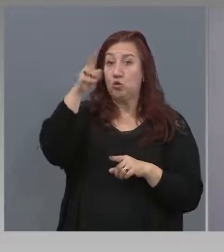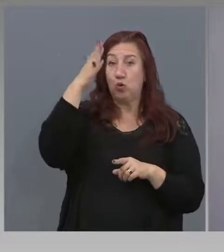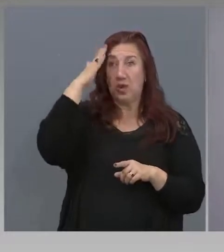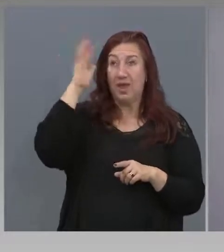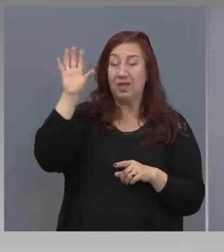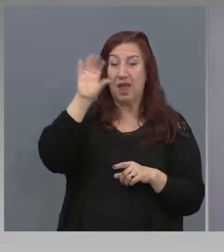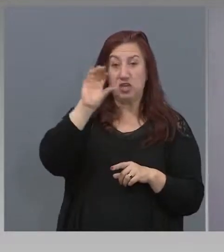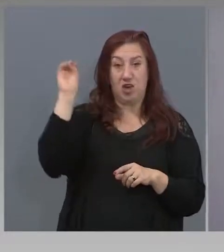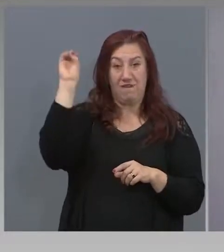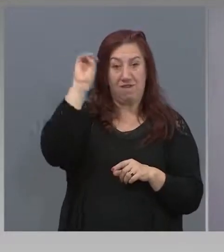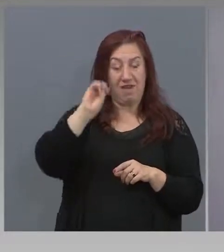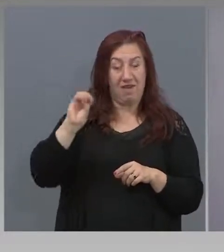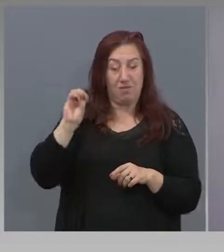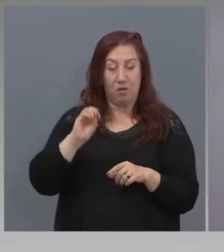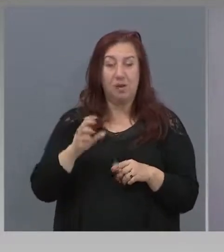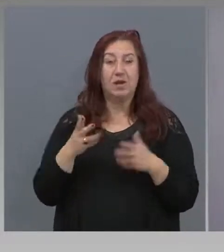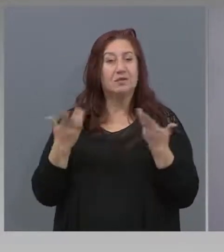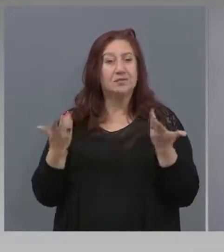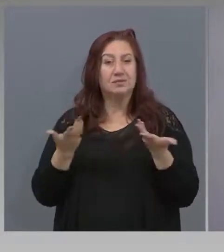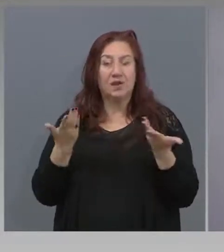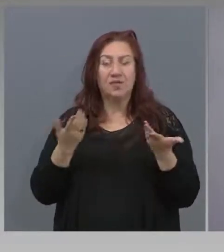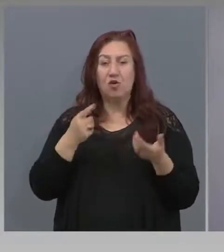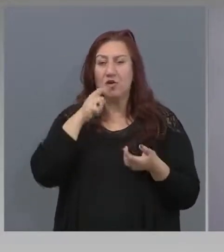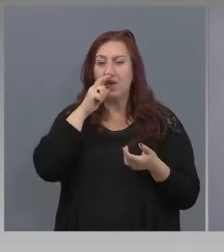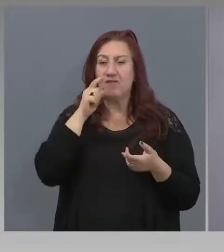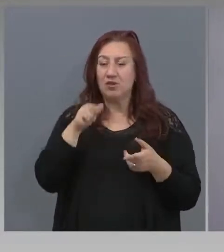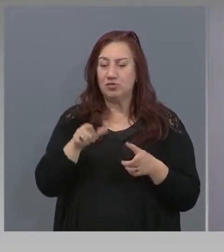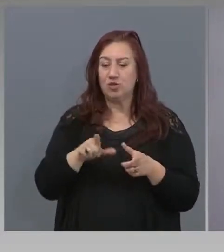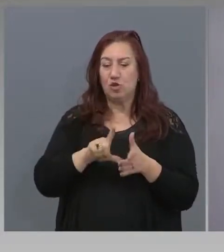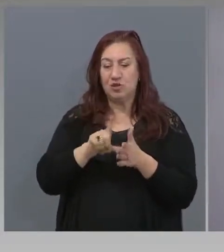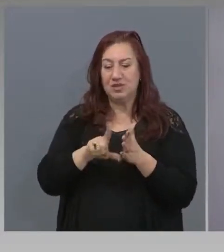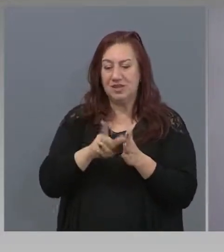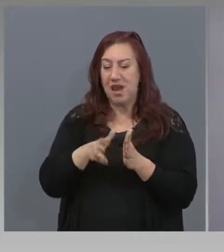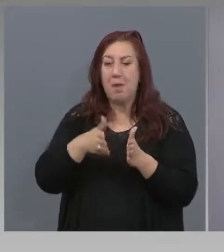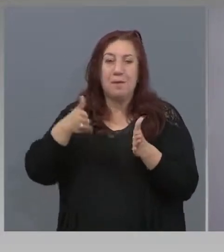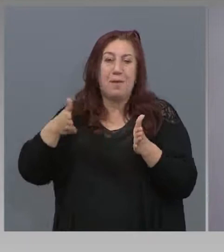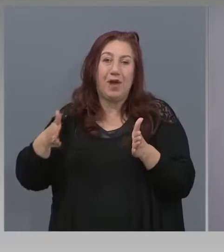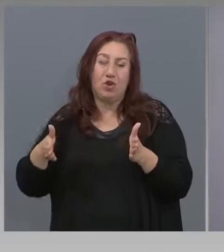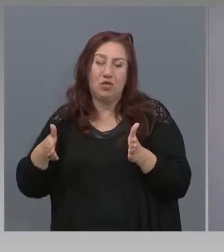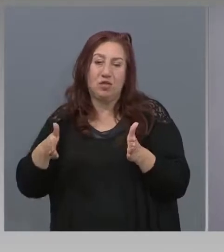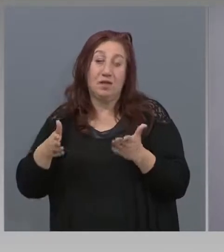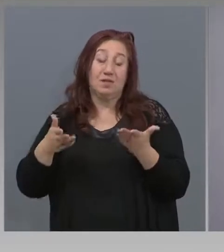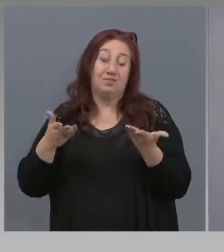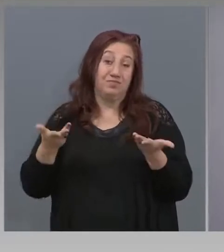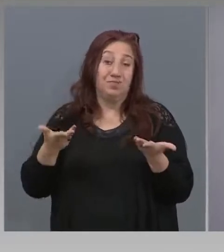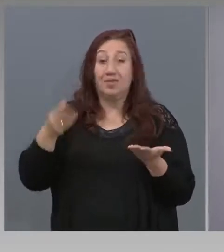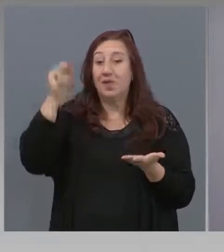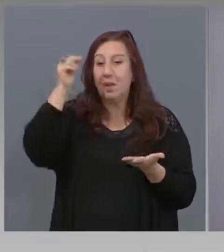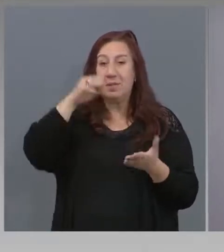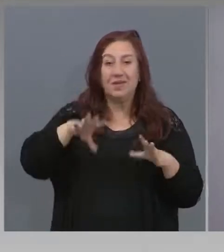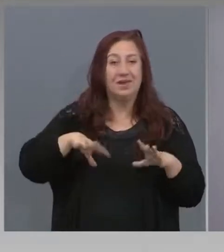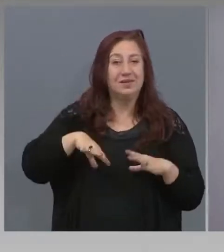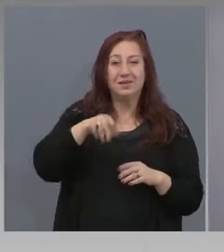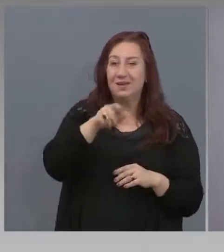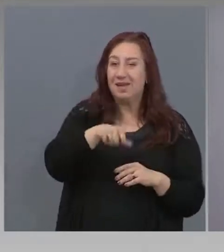Кое е най-важното в този период, в който действаше извареното положение, е, че българските граждани